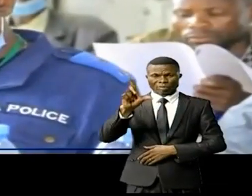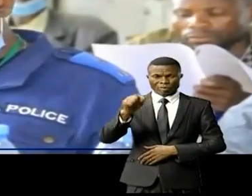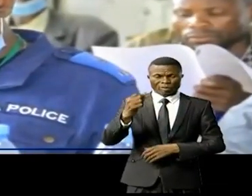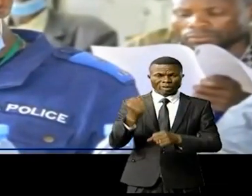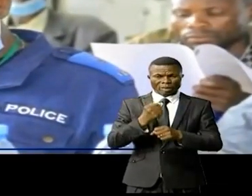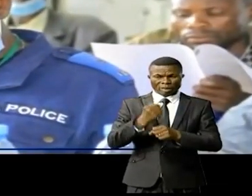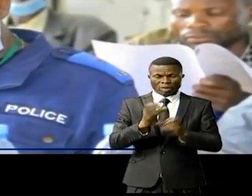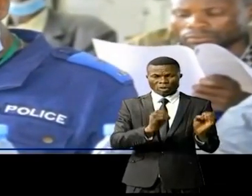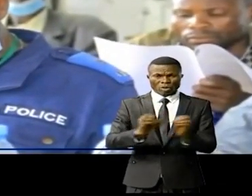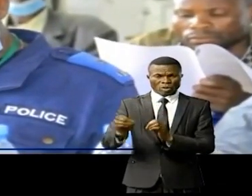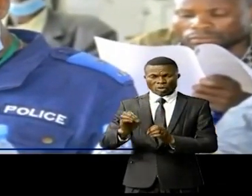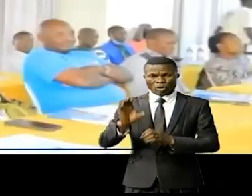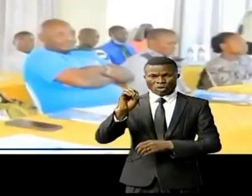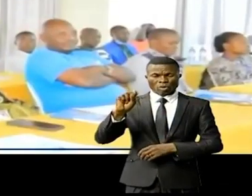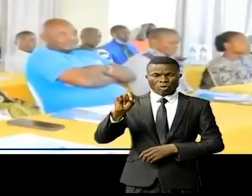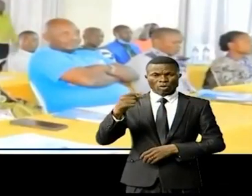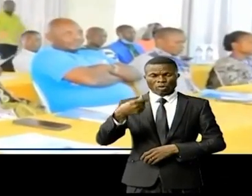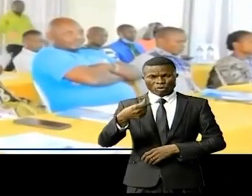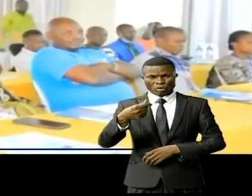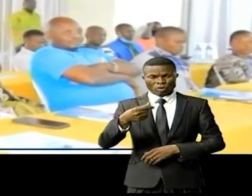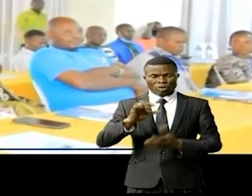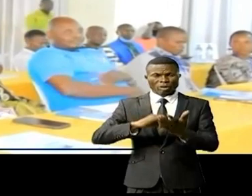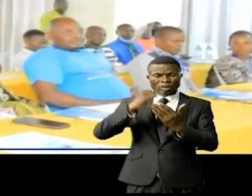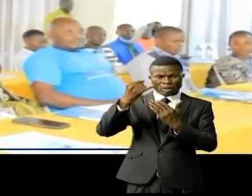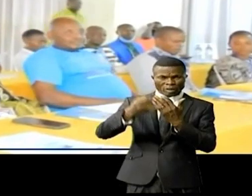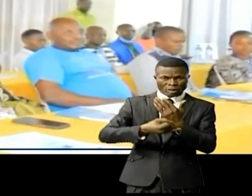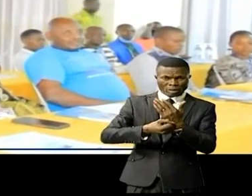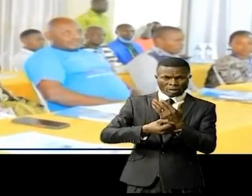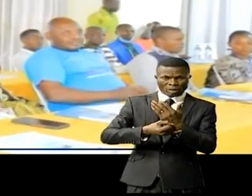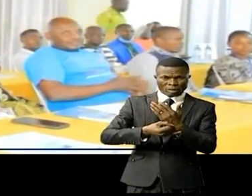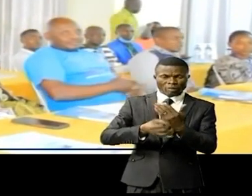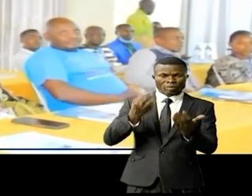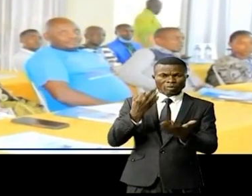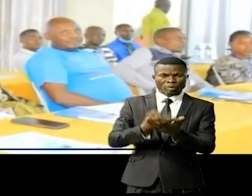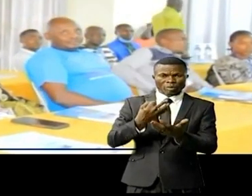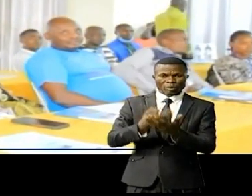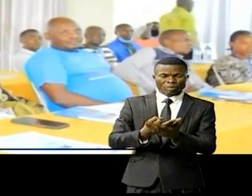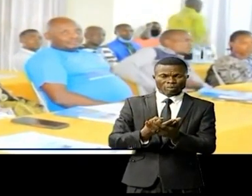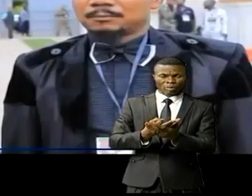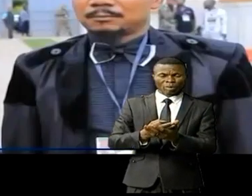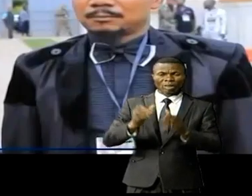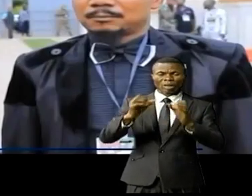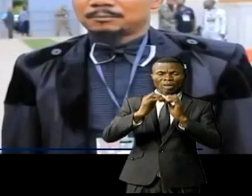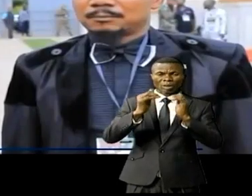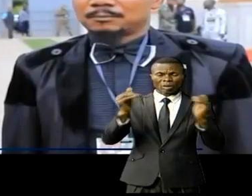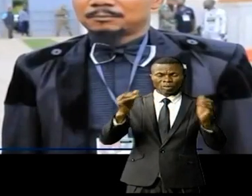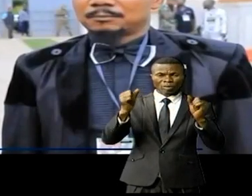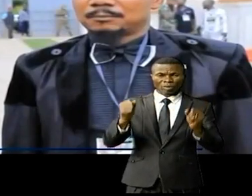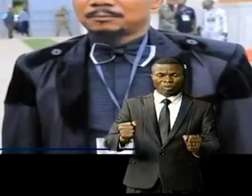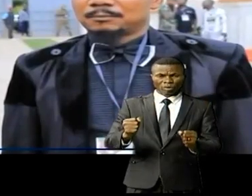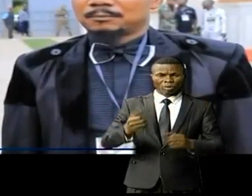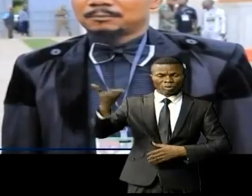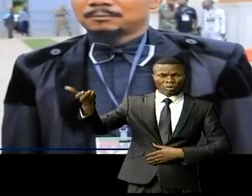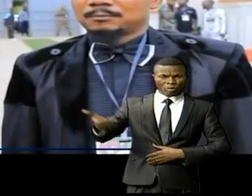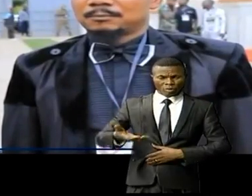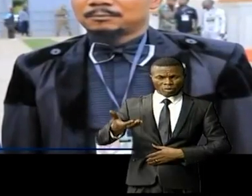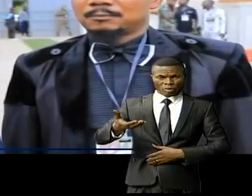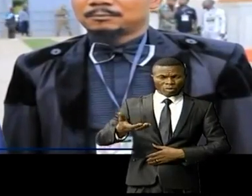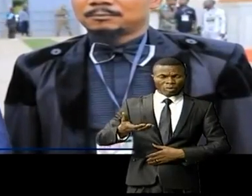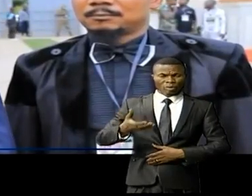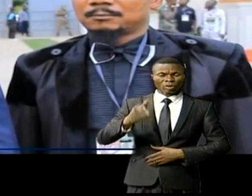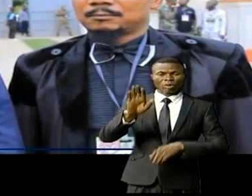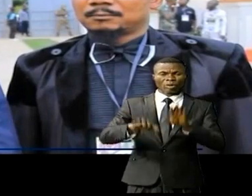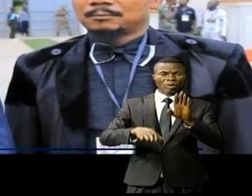organisés par l'ONGE à Siyar dans son projet fonds de cohérence pour la stabilisation. Nous accueillons ce processus